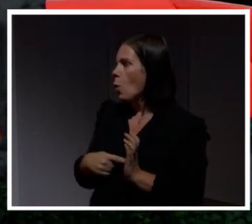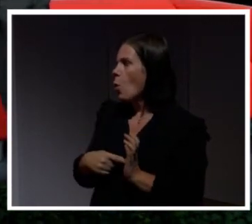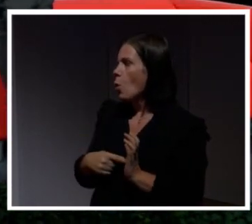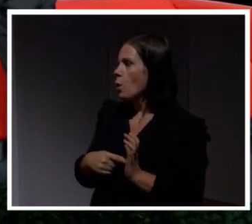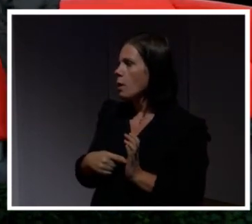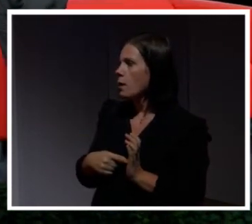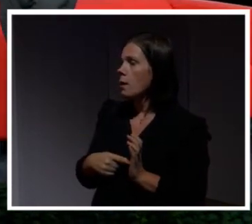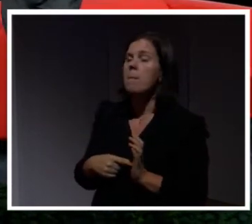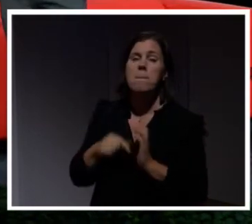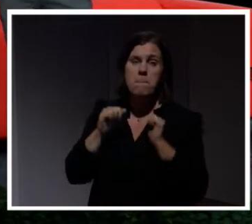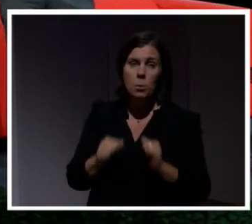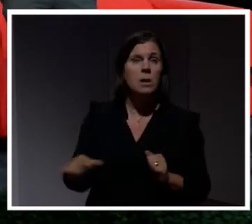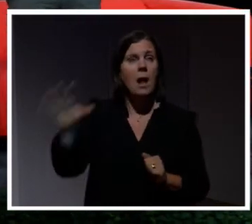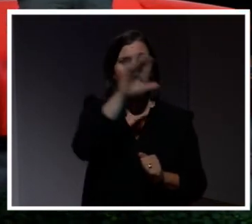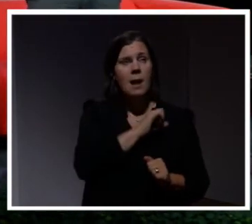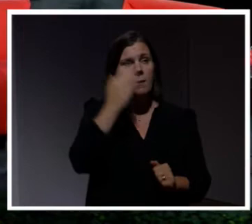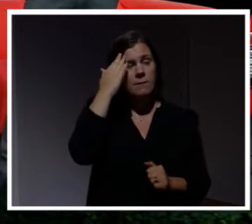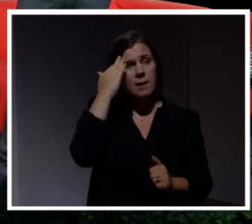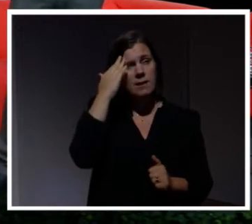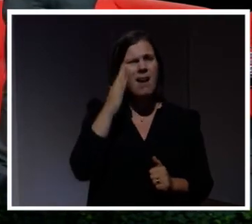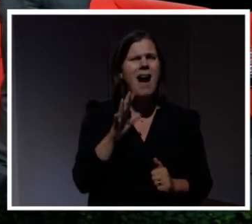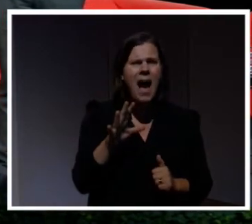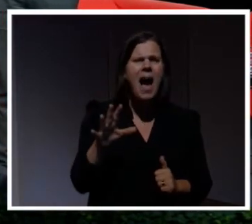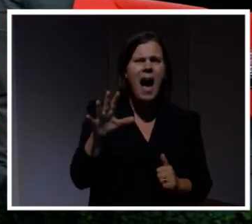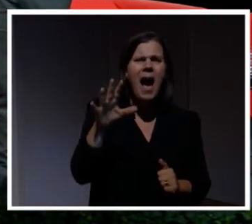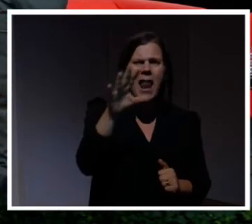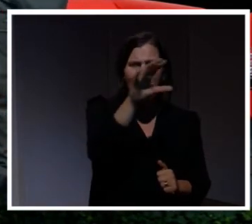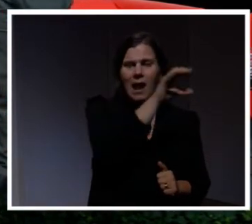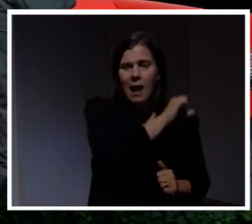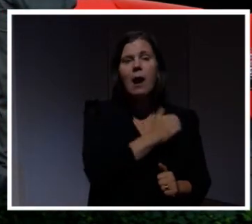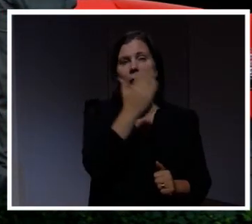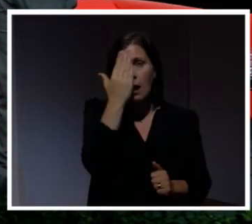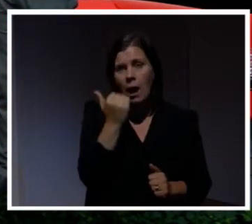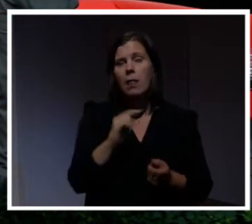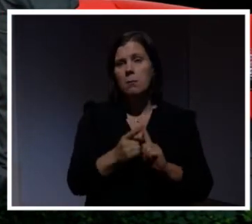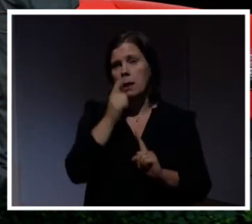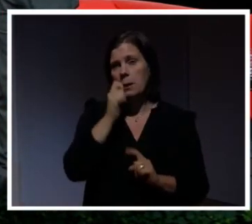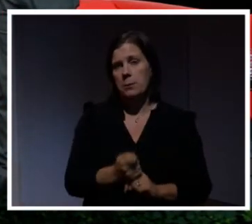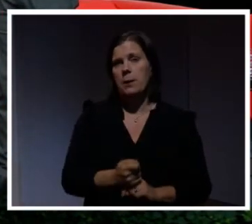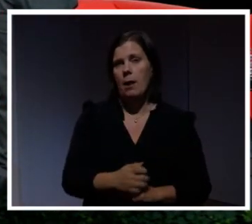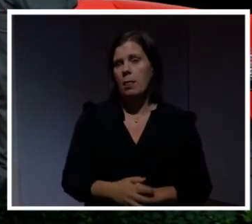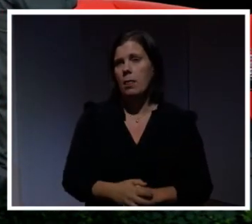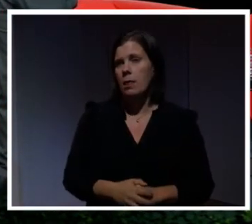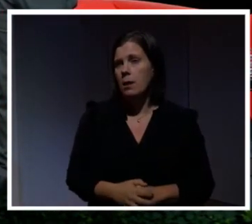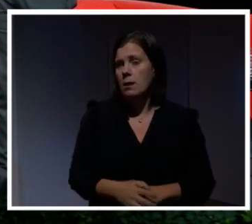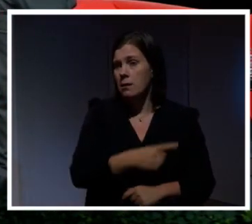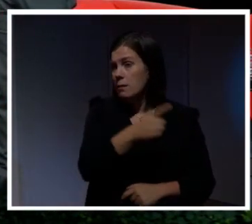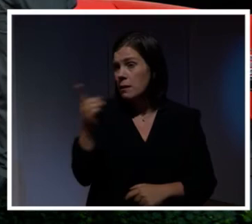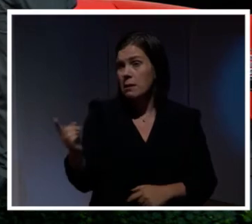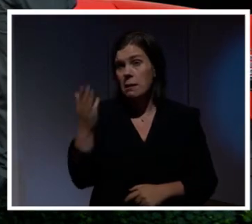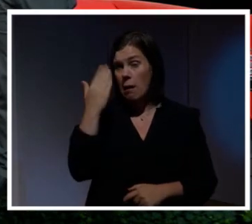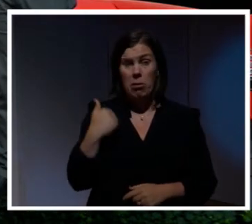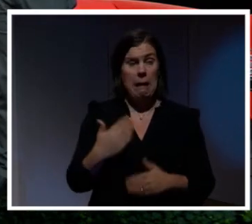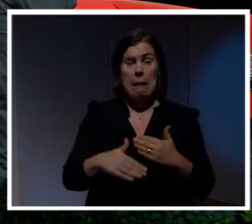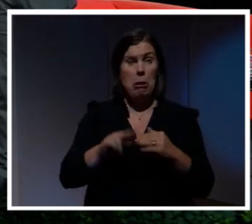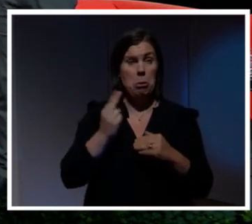någonting som man måste ha i åtanke. Alla här inne kan bli lurade. Och ni kan mycket väl redan